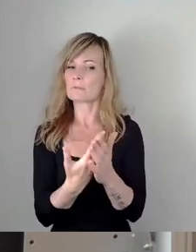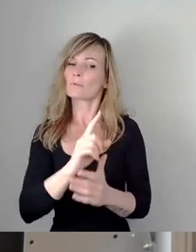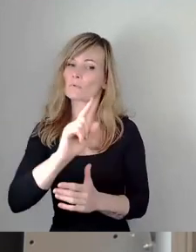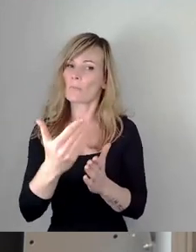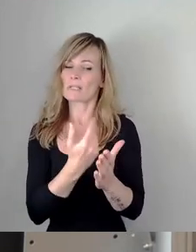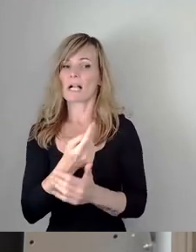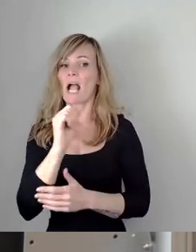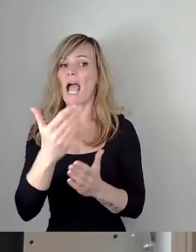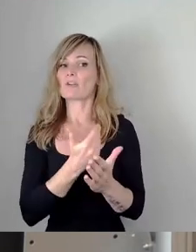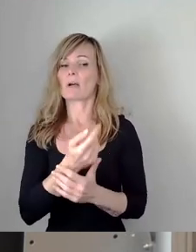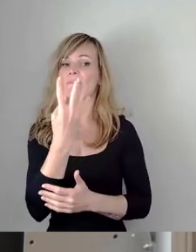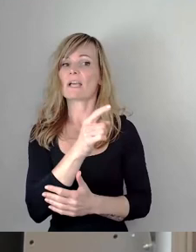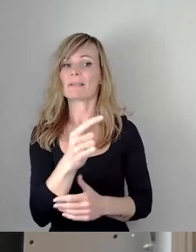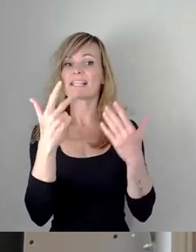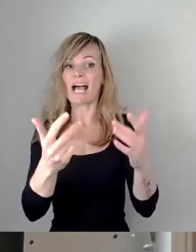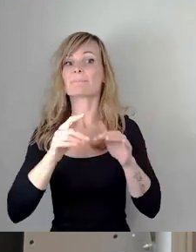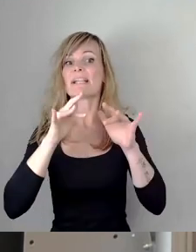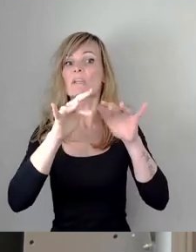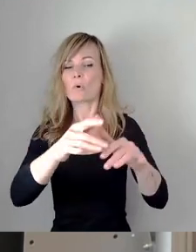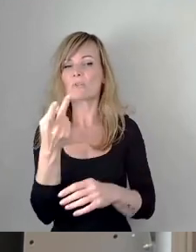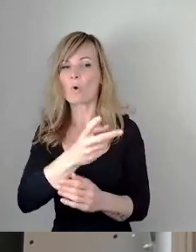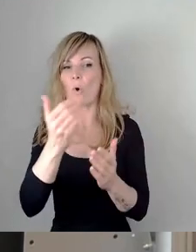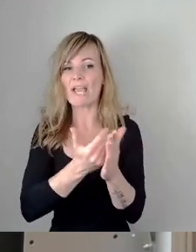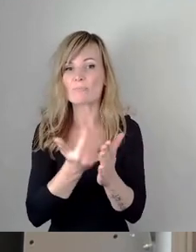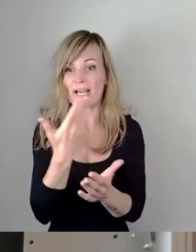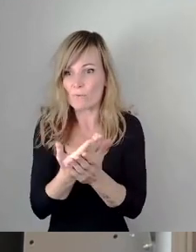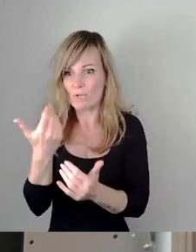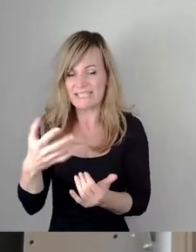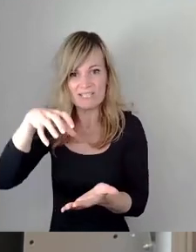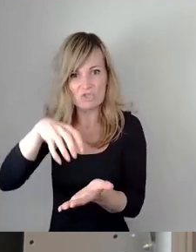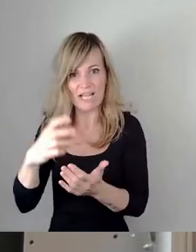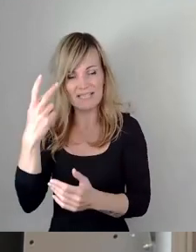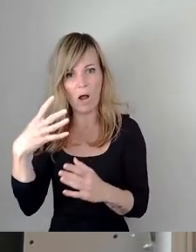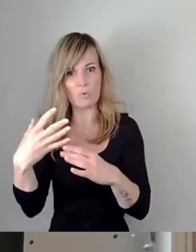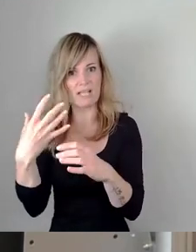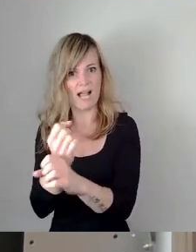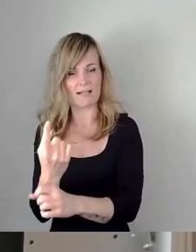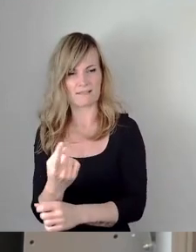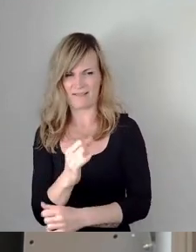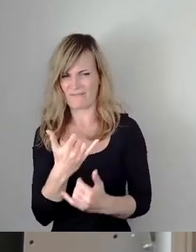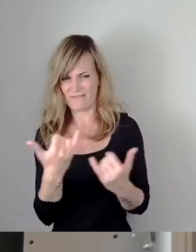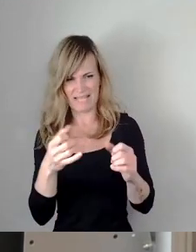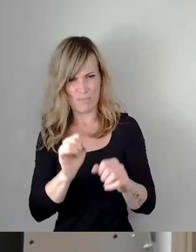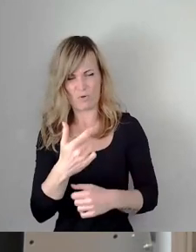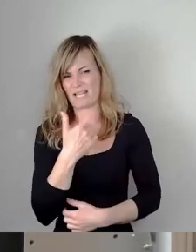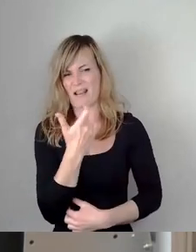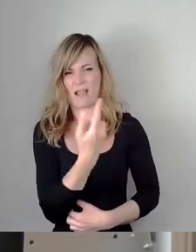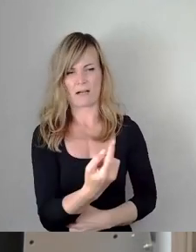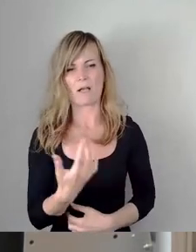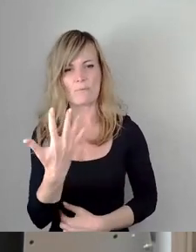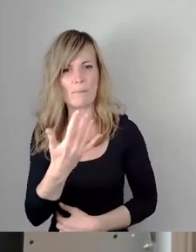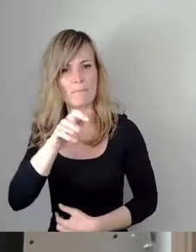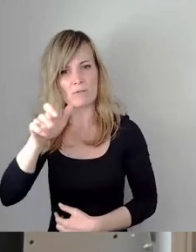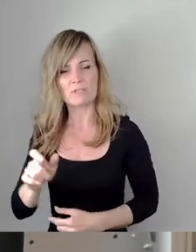Euro für diesen Stadthaushalt. Ich weiß nicht, wieso Sie das lächerlich machen können. Und es geht um fünf Personalstellen, die mit 70 Prozent